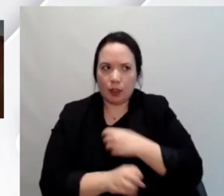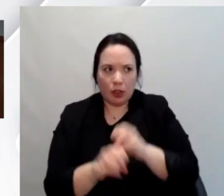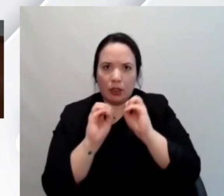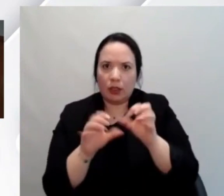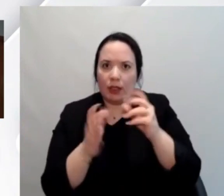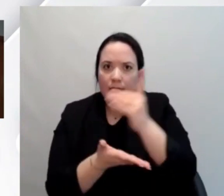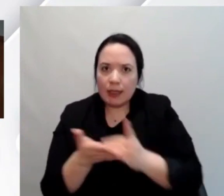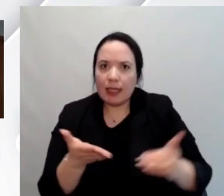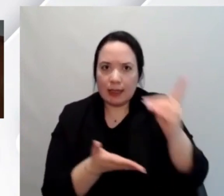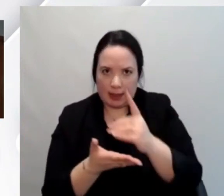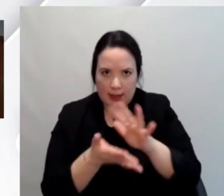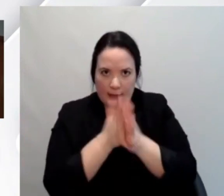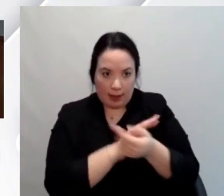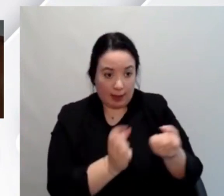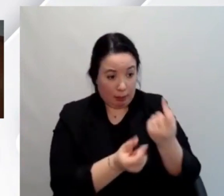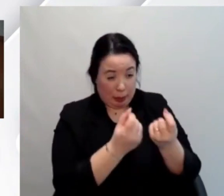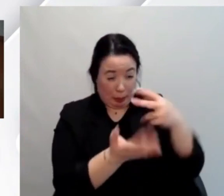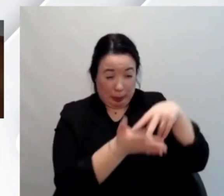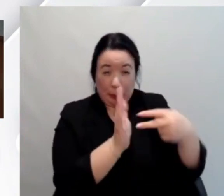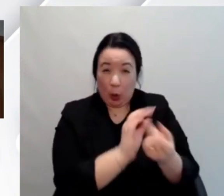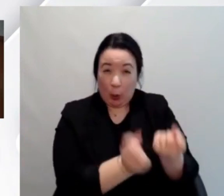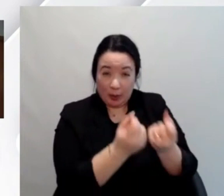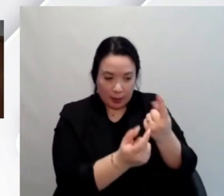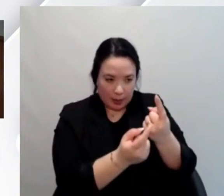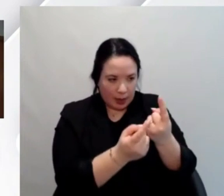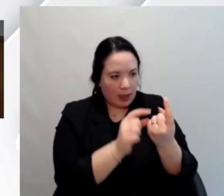individuando le criticità e trasformandole in opportunità